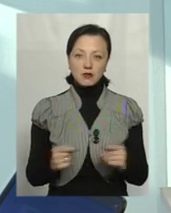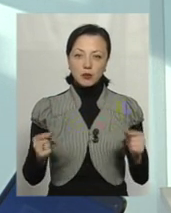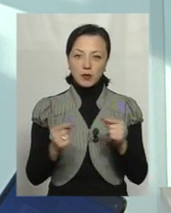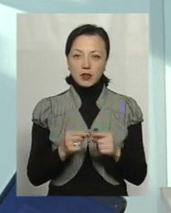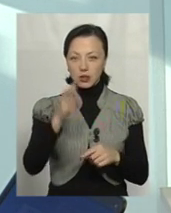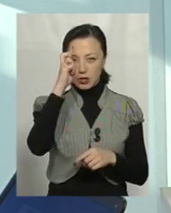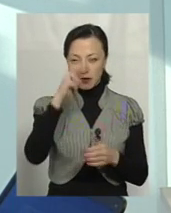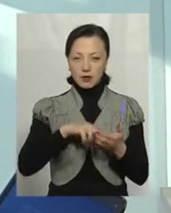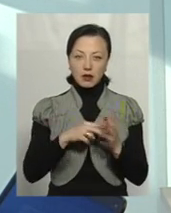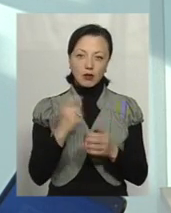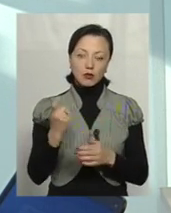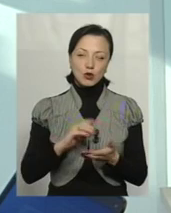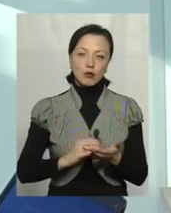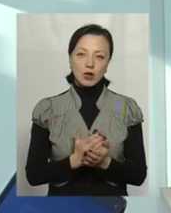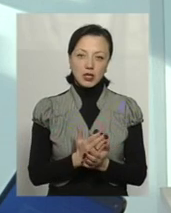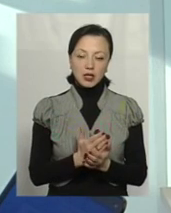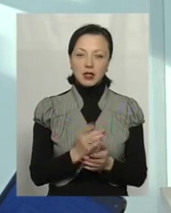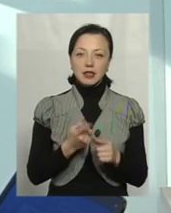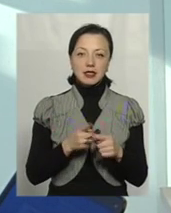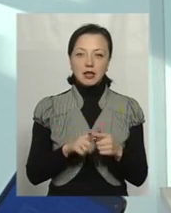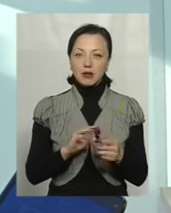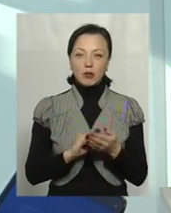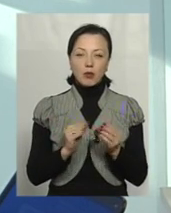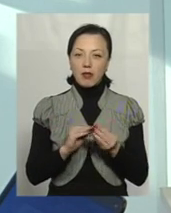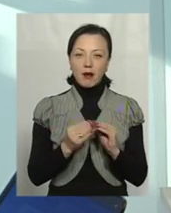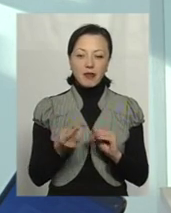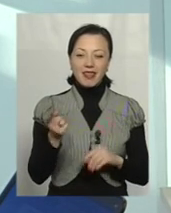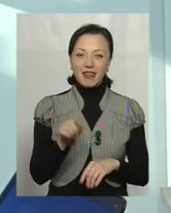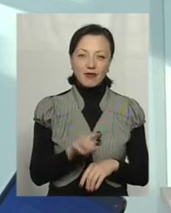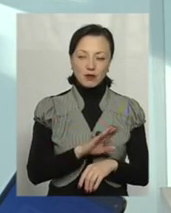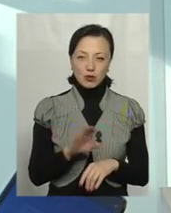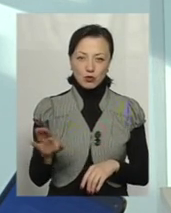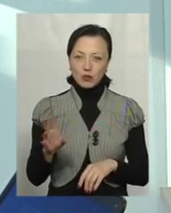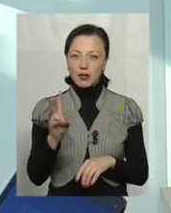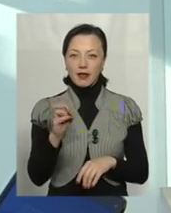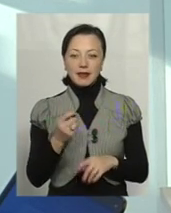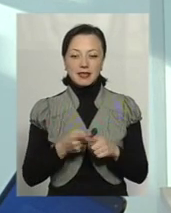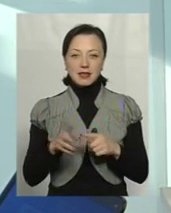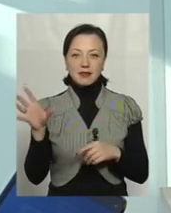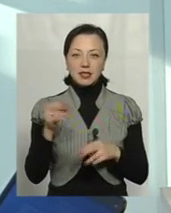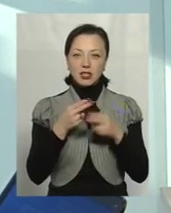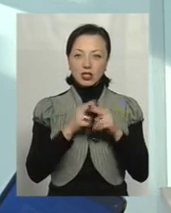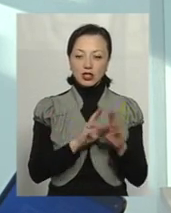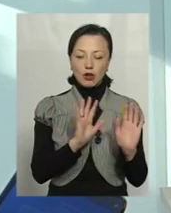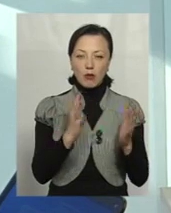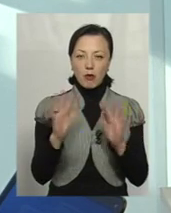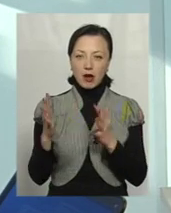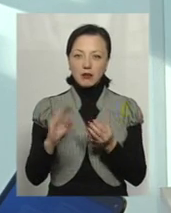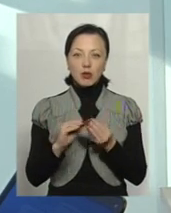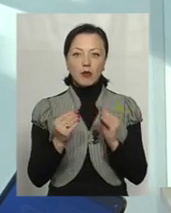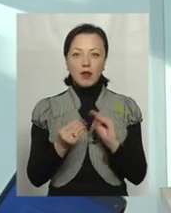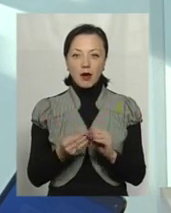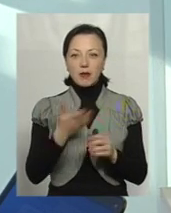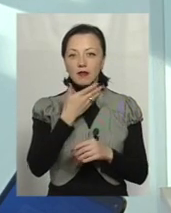державна економічна політика і стратегія. Це не є проблема. Проблема не в цьому, не в цих всіх технічних моментах. Проблема